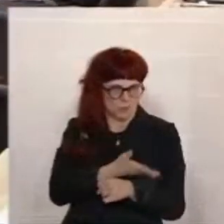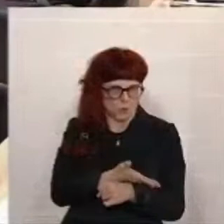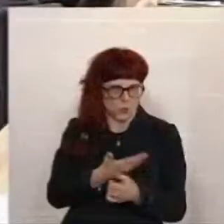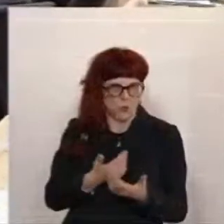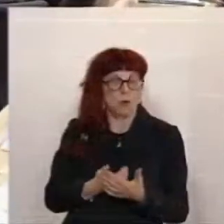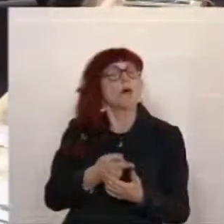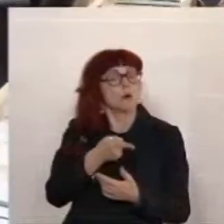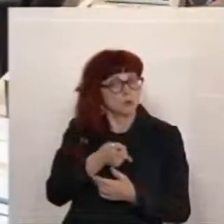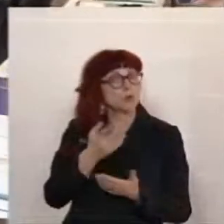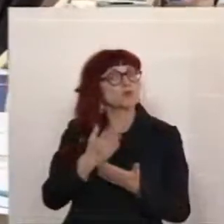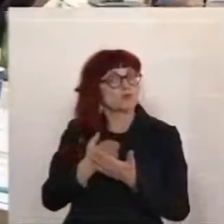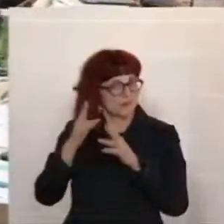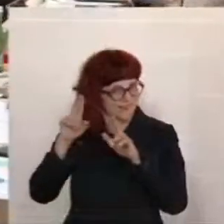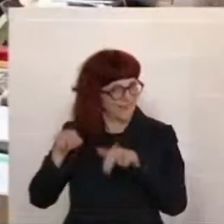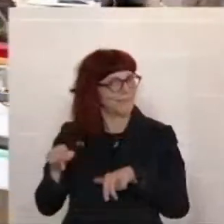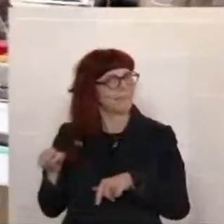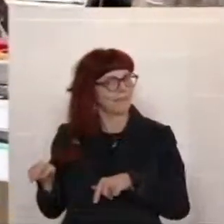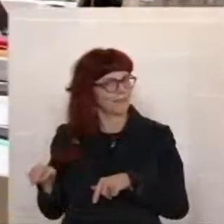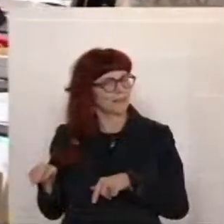Sie schon recht,